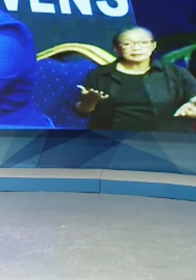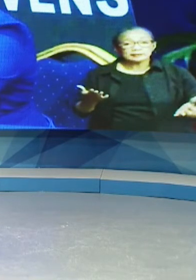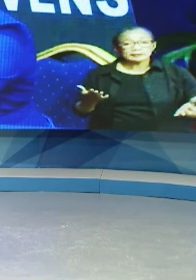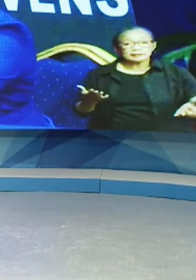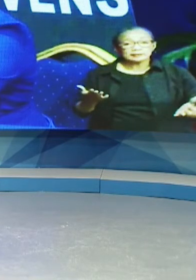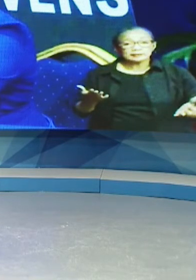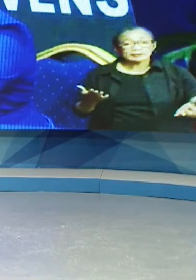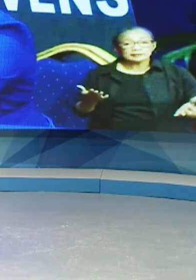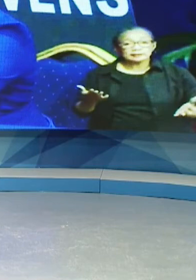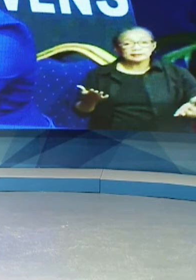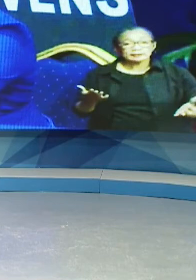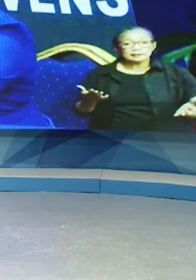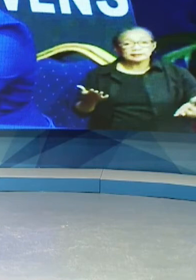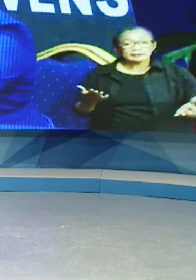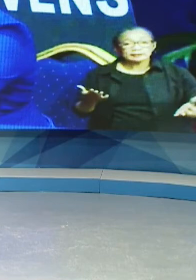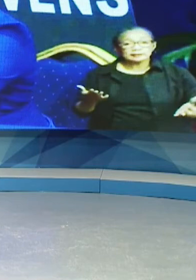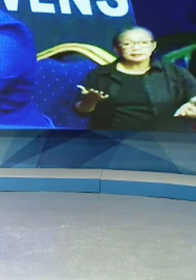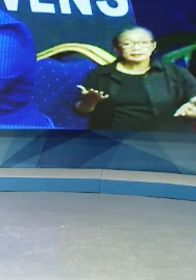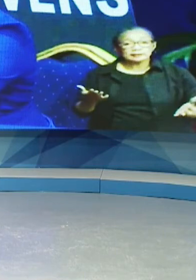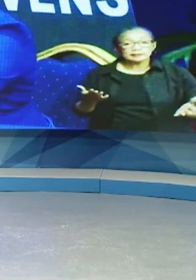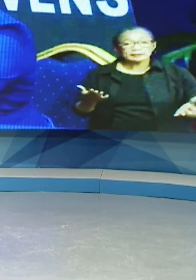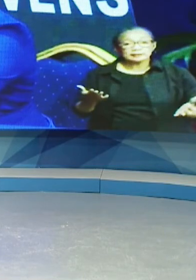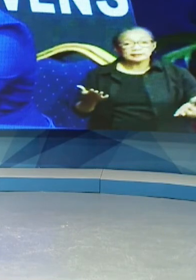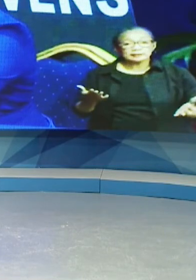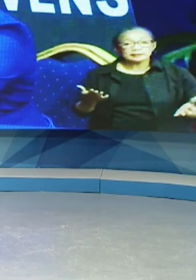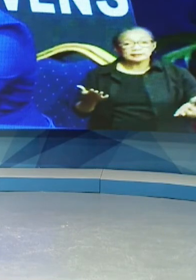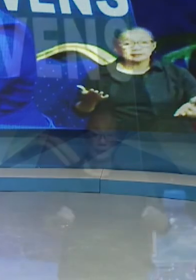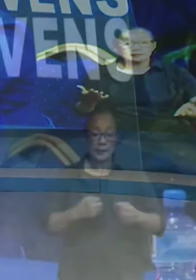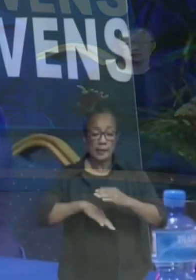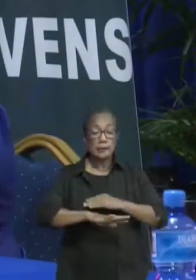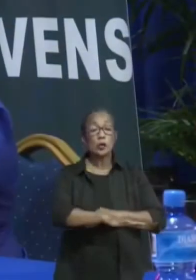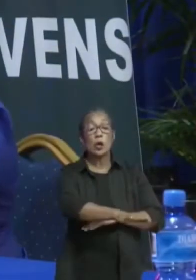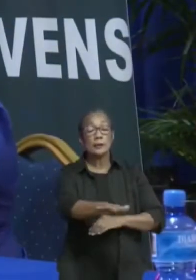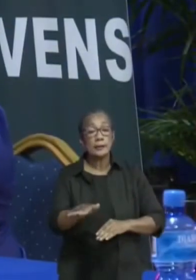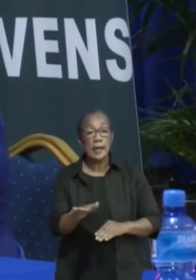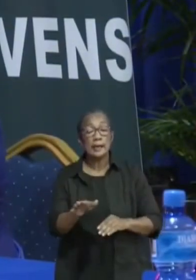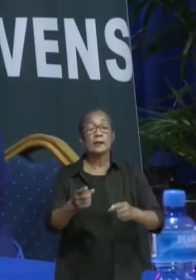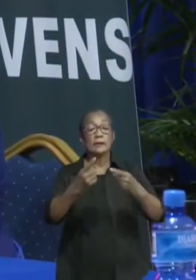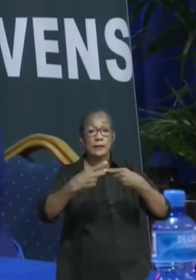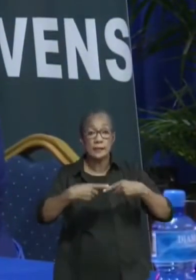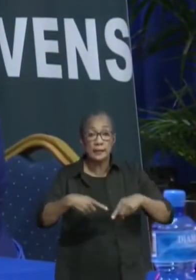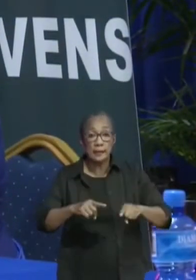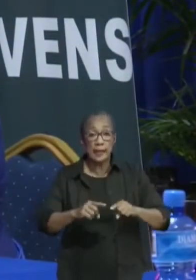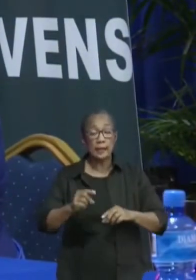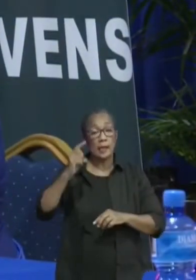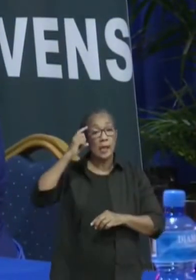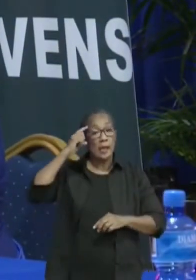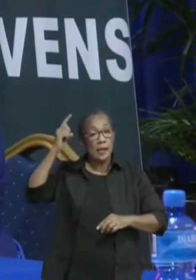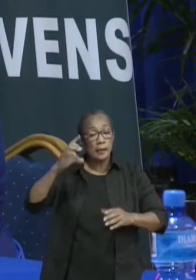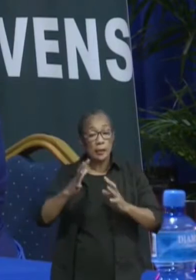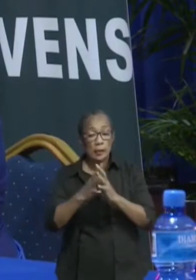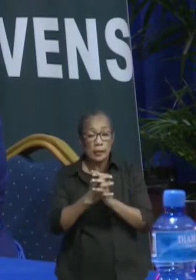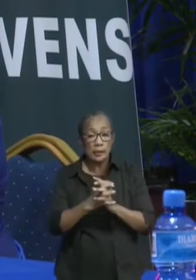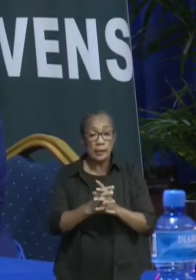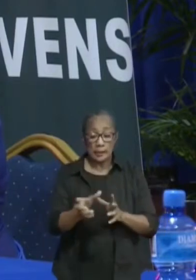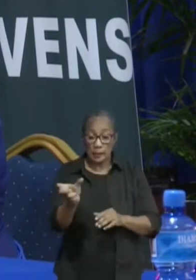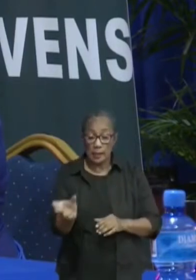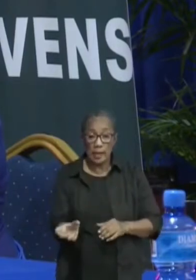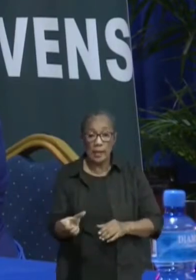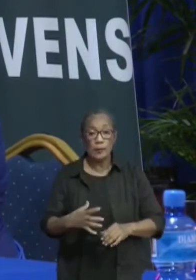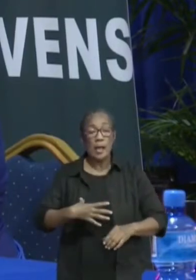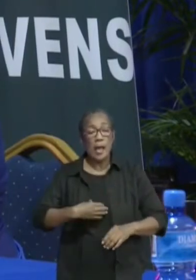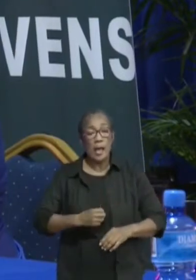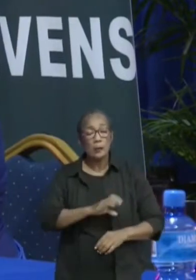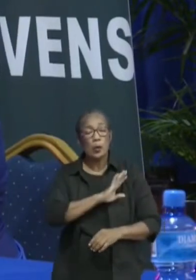gesprekken gevoerd met religieuze organisaties. Verschillende religieuze leiders hebben weer eens hun